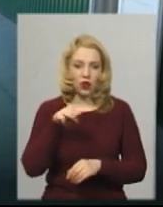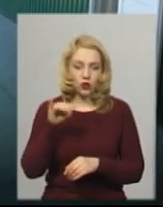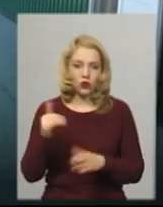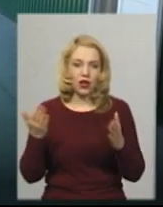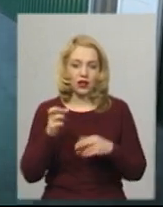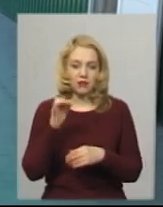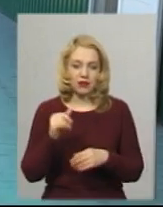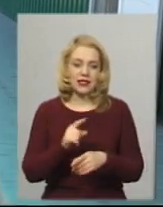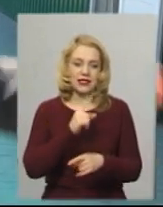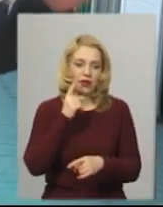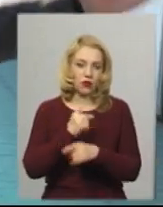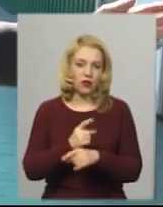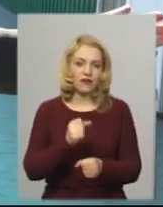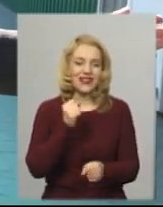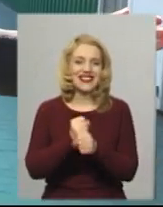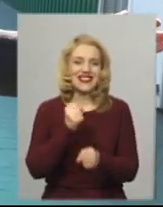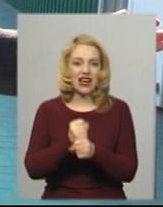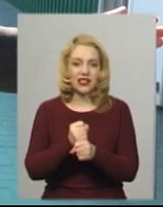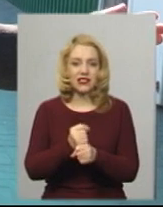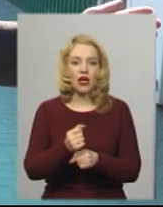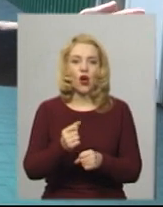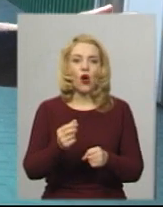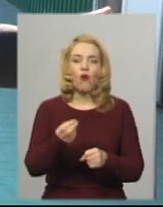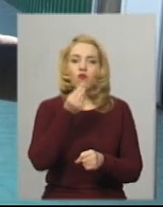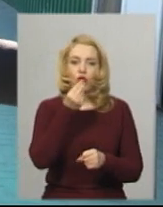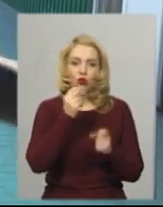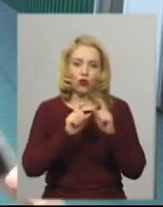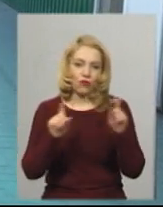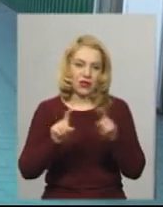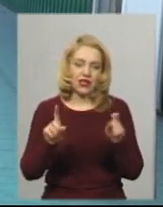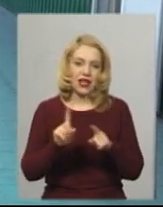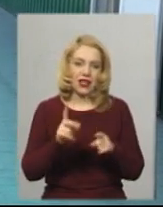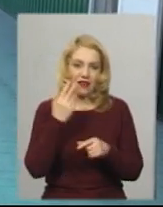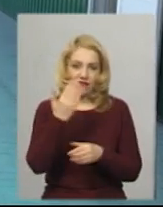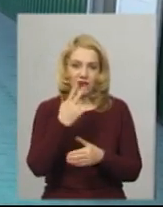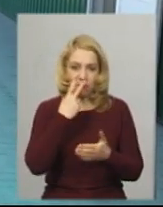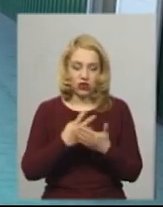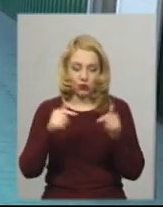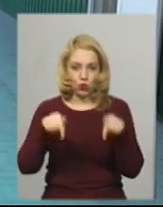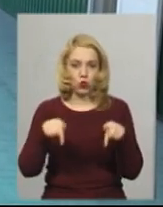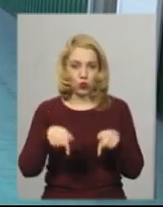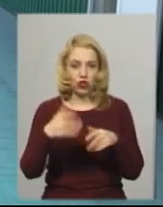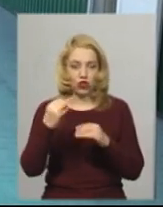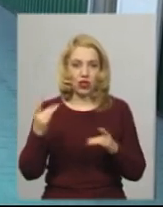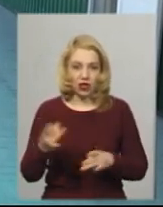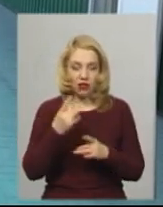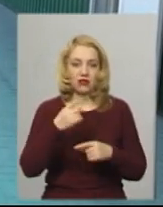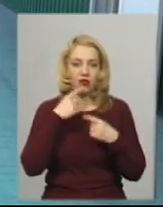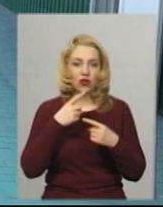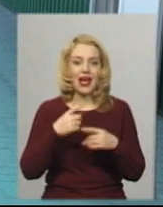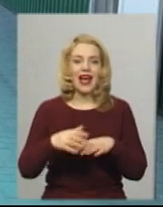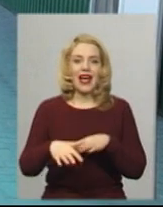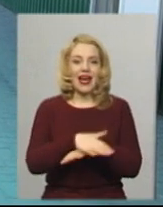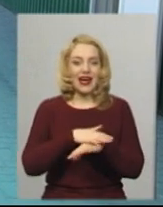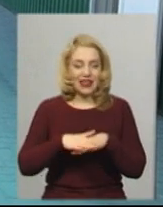який би забороняв діяльність продуктовим магазином, який ви бачите тут. Ще раз наголошую, ринкова